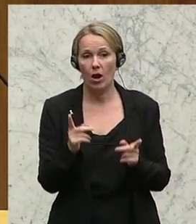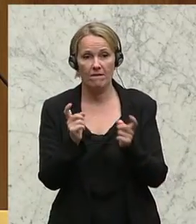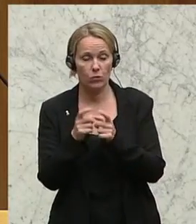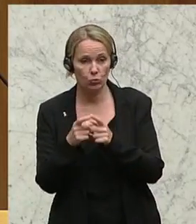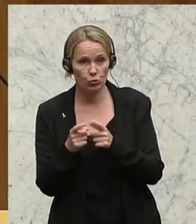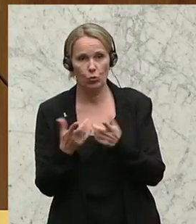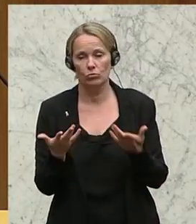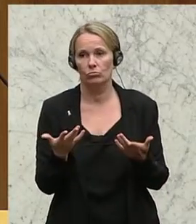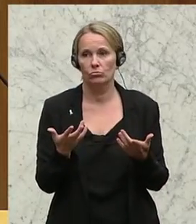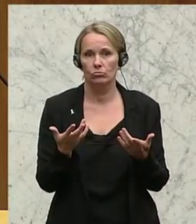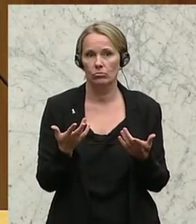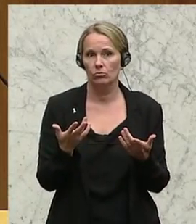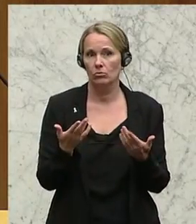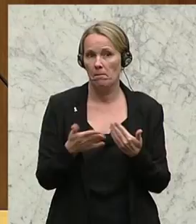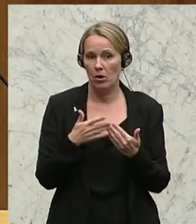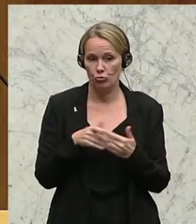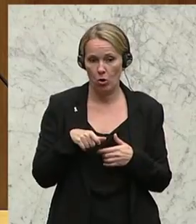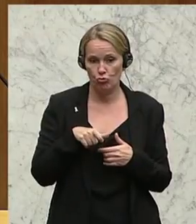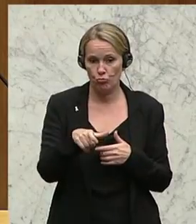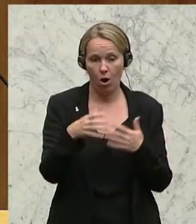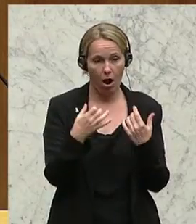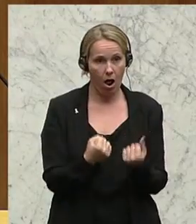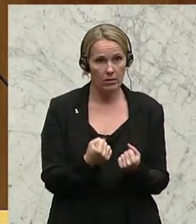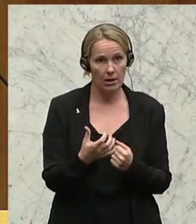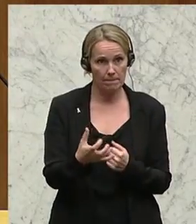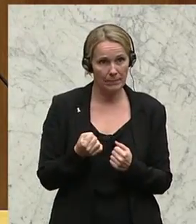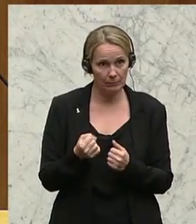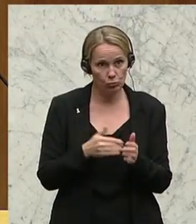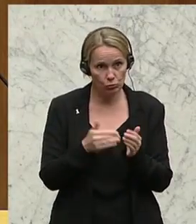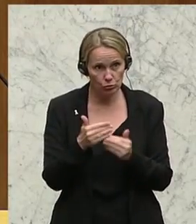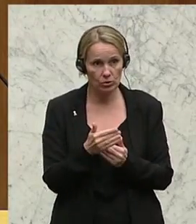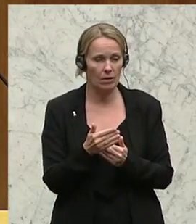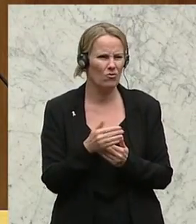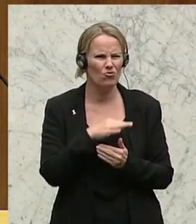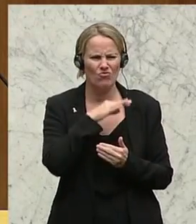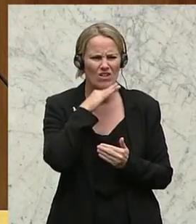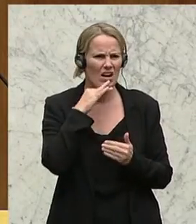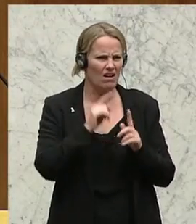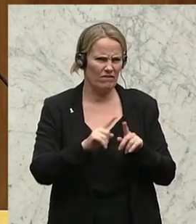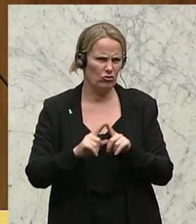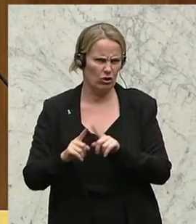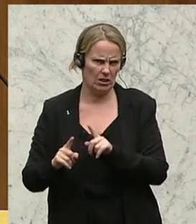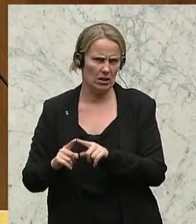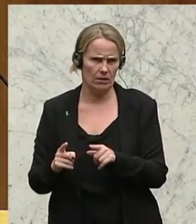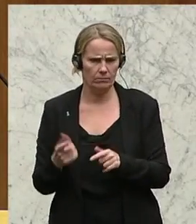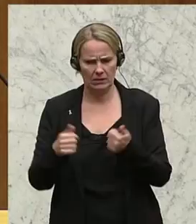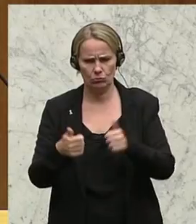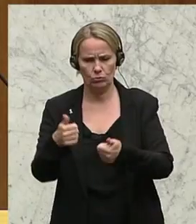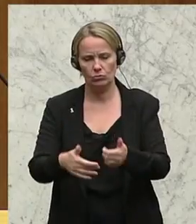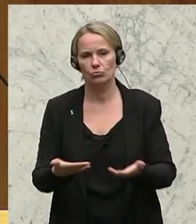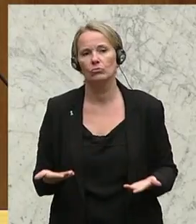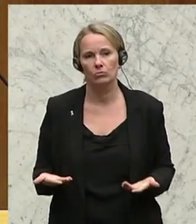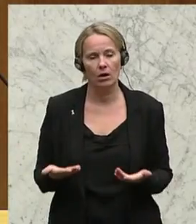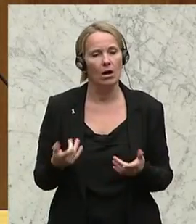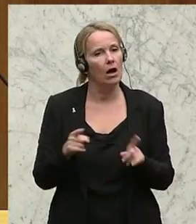beispielsweise spurhaltende Bremssysteme und vieler dieser Dinge mehr. Also im